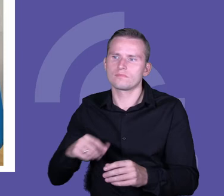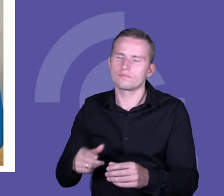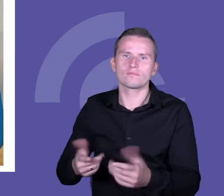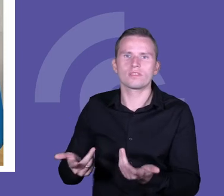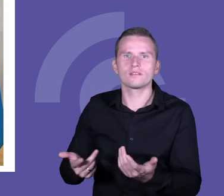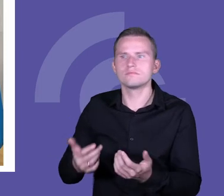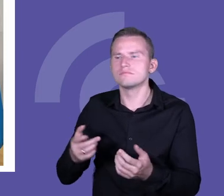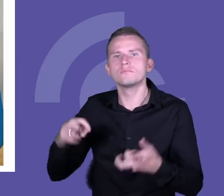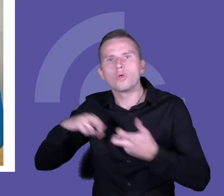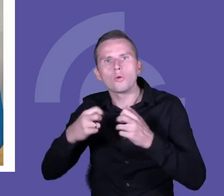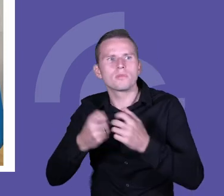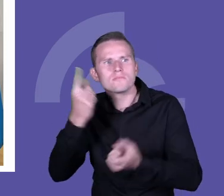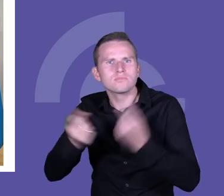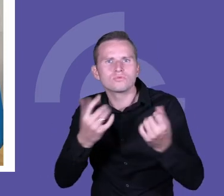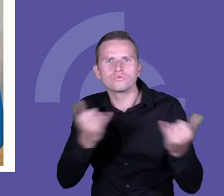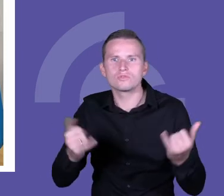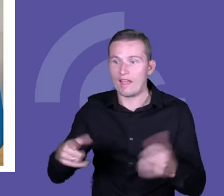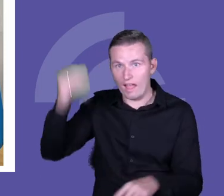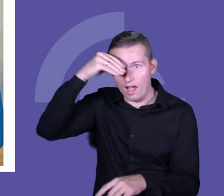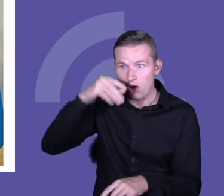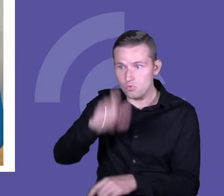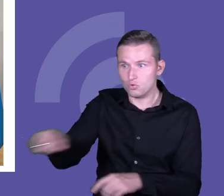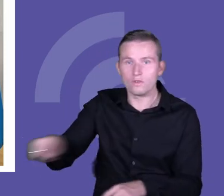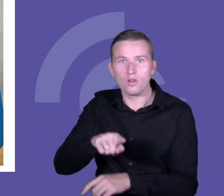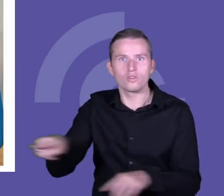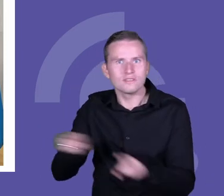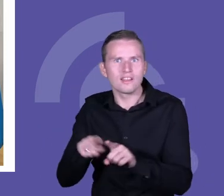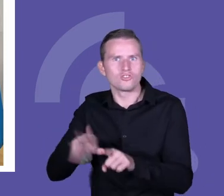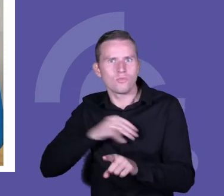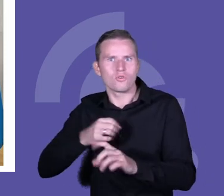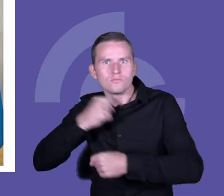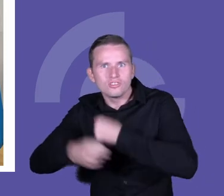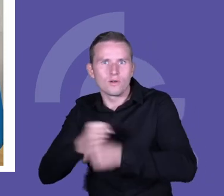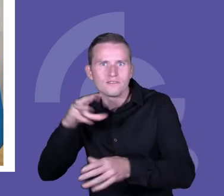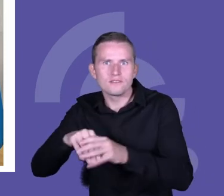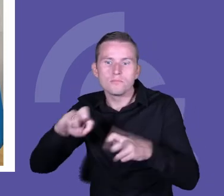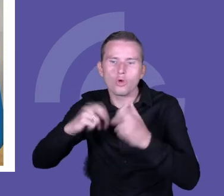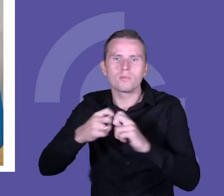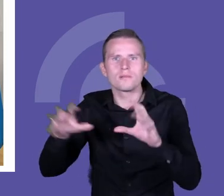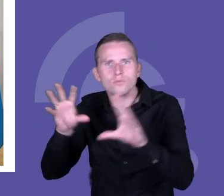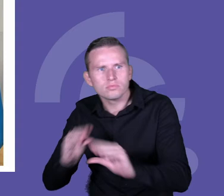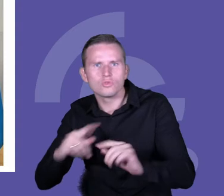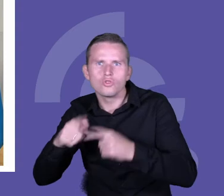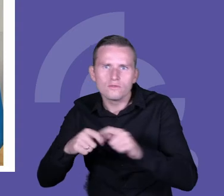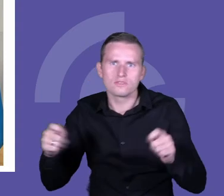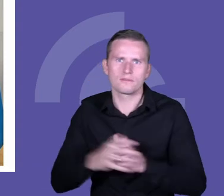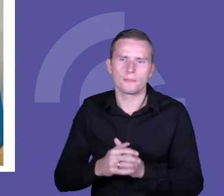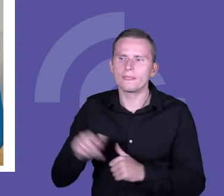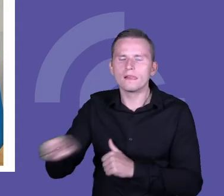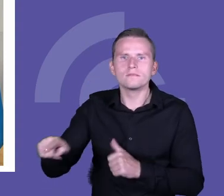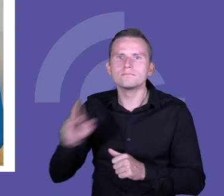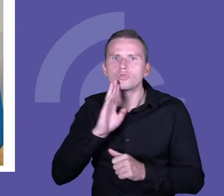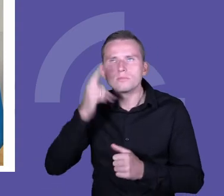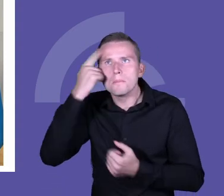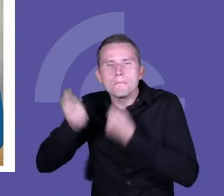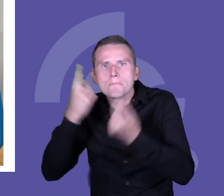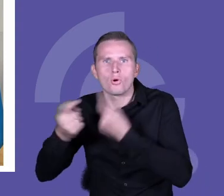rozwiązywać problemy, żeby mógł kwestionować, to dzisiaj na początku padło, żeby mógł po prostu kreować rzeczy, żeby to jego uczenie się